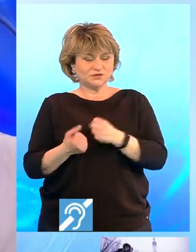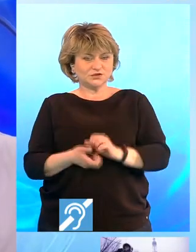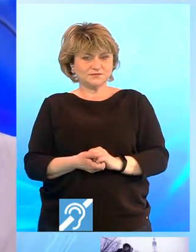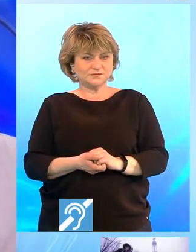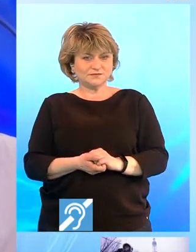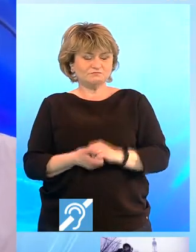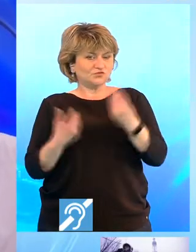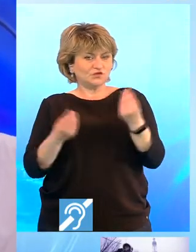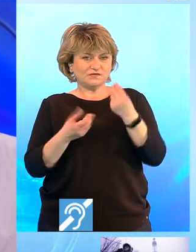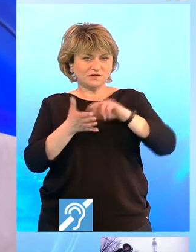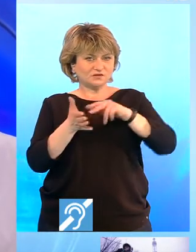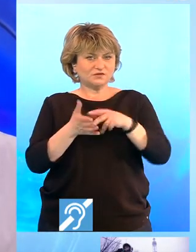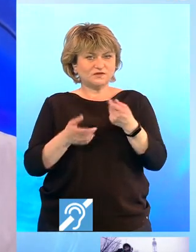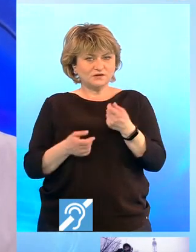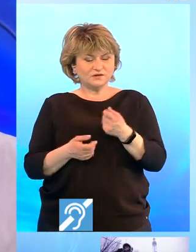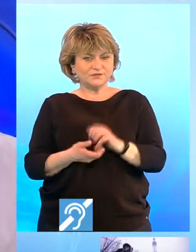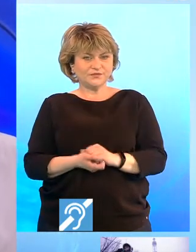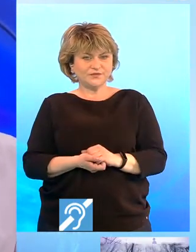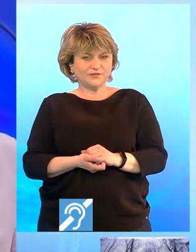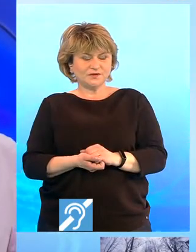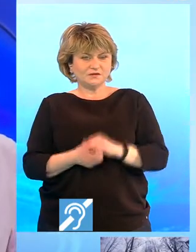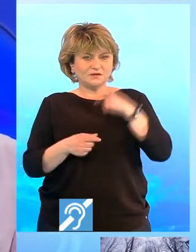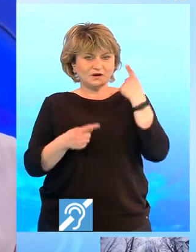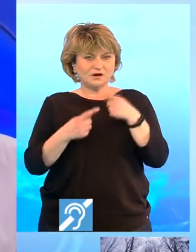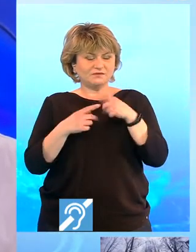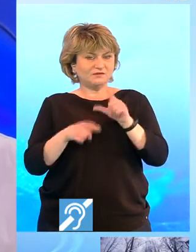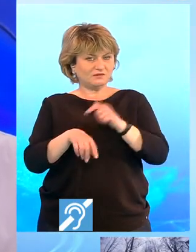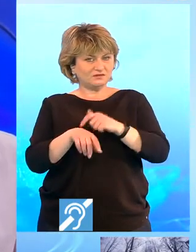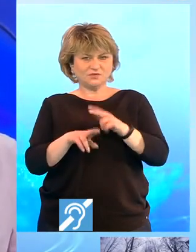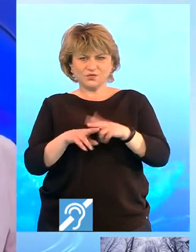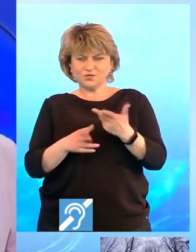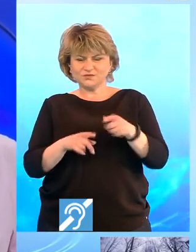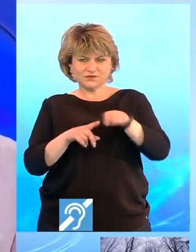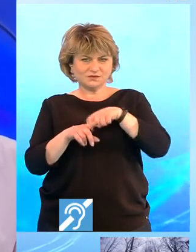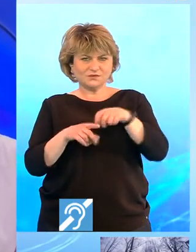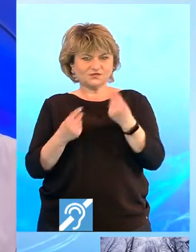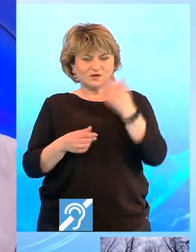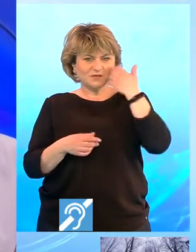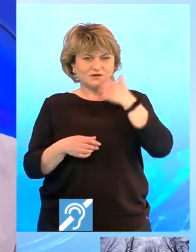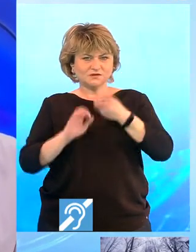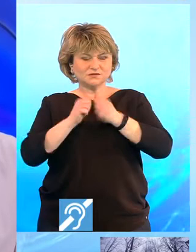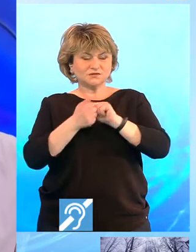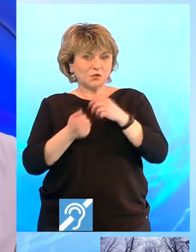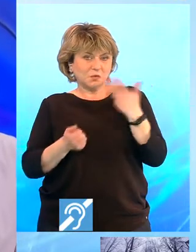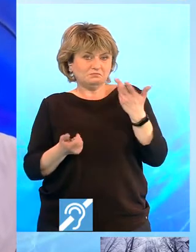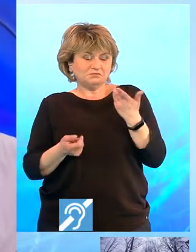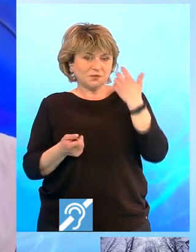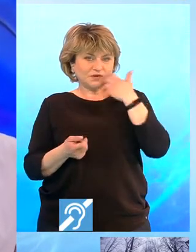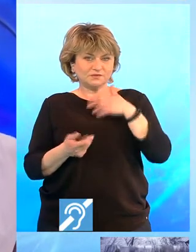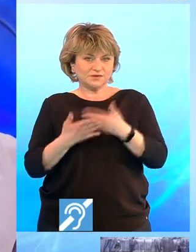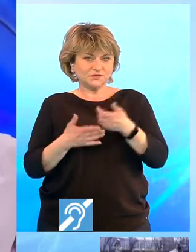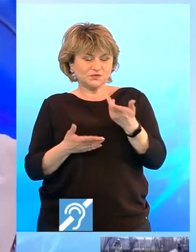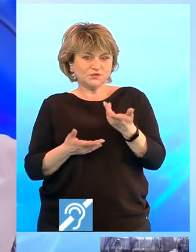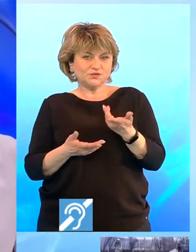niște rezolvări financiare, descoperă la timp cum să repare o pierdere sau o pagubă. Pentru